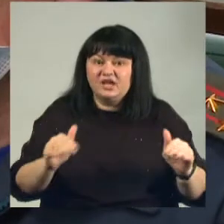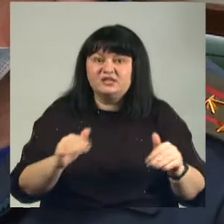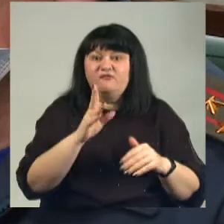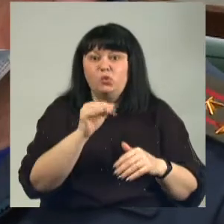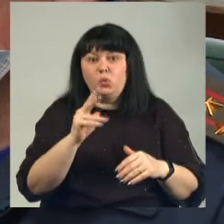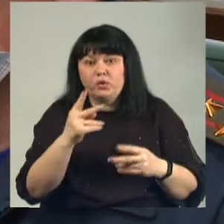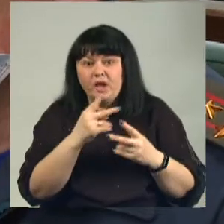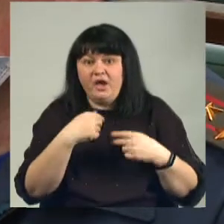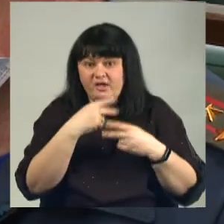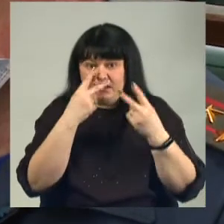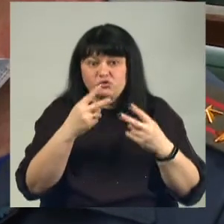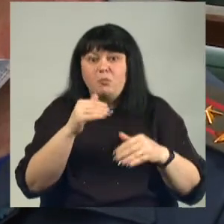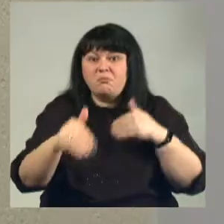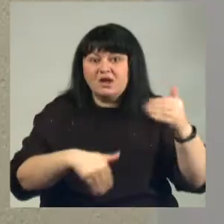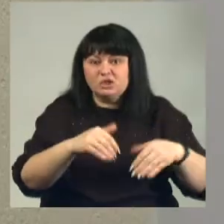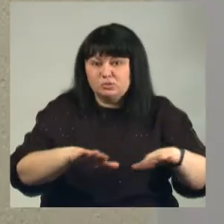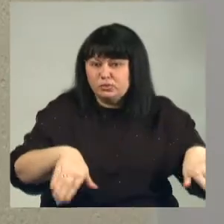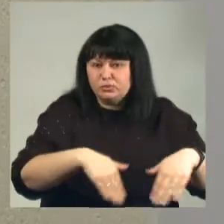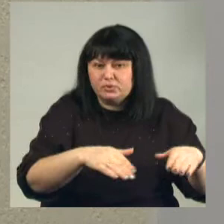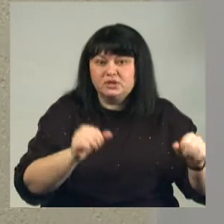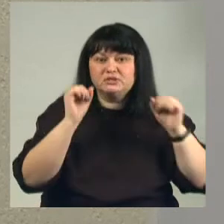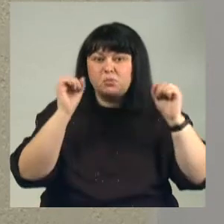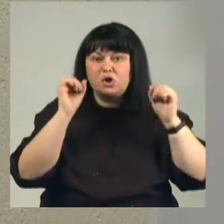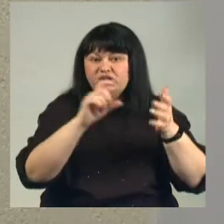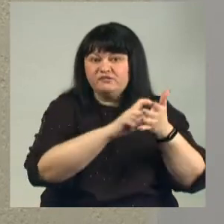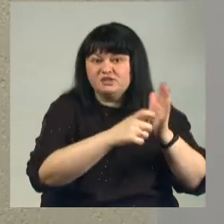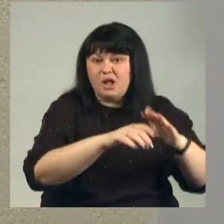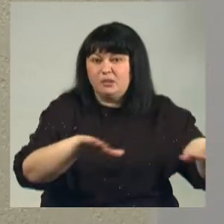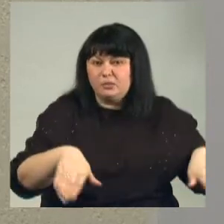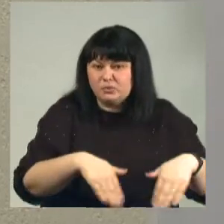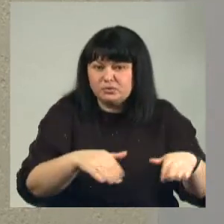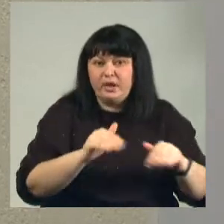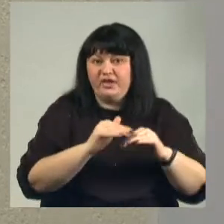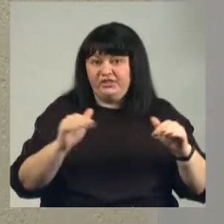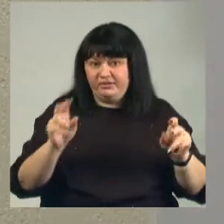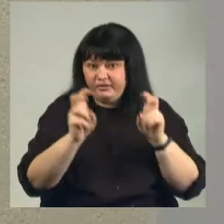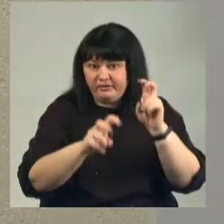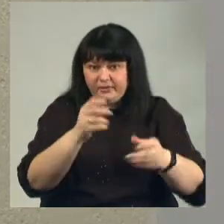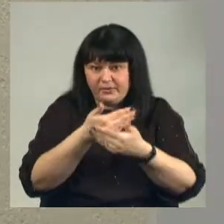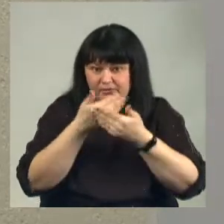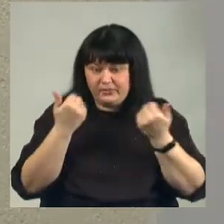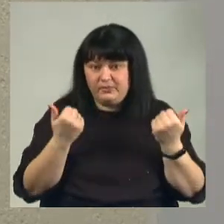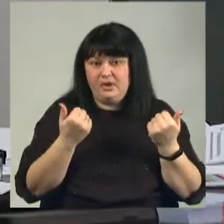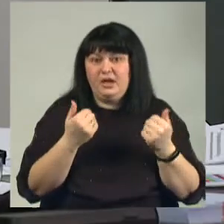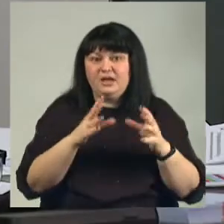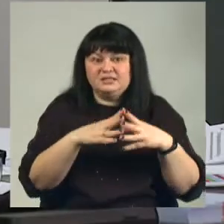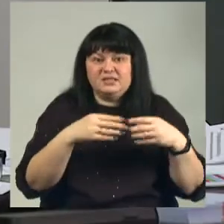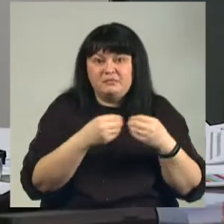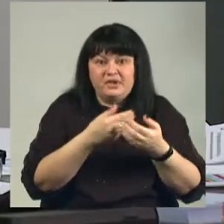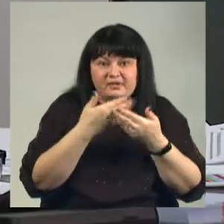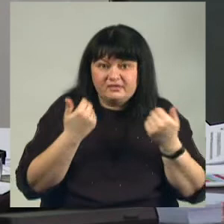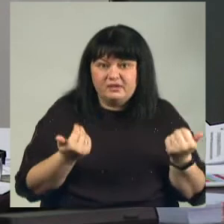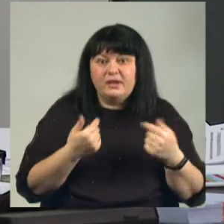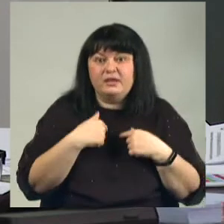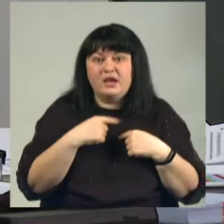Я видел пустые бассейны, я видел спортивные залы. Только что мы сдаем, да, там нет детей, там нет семей. Я